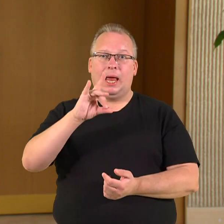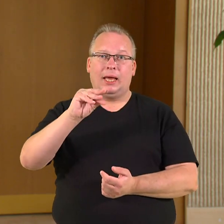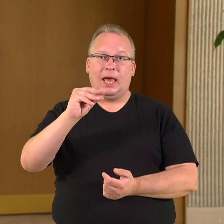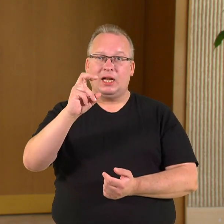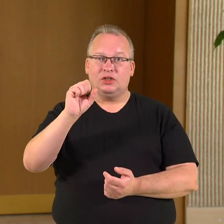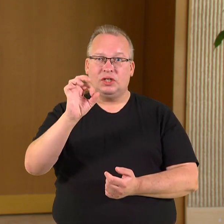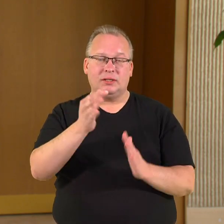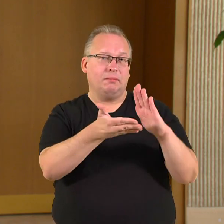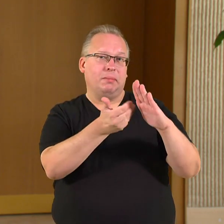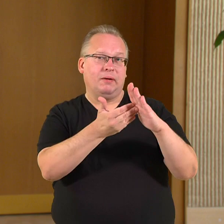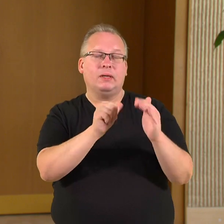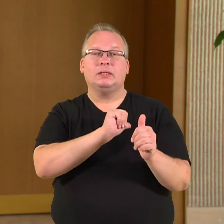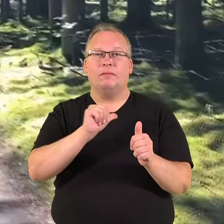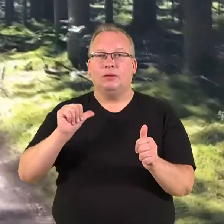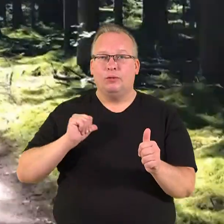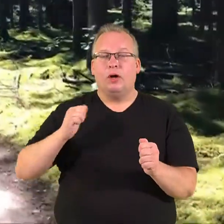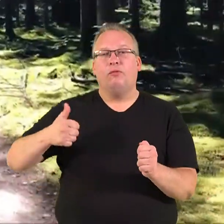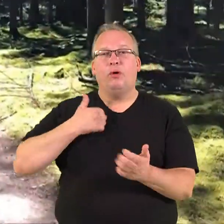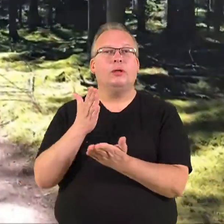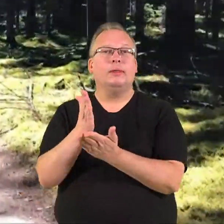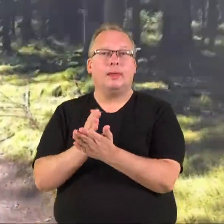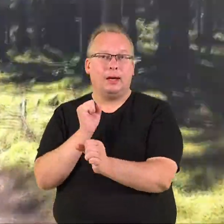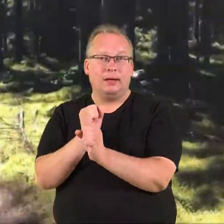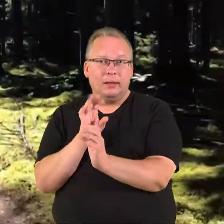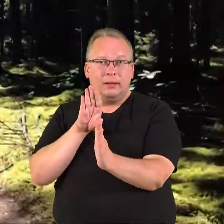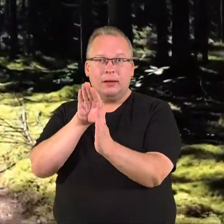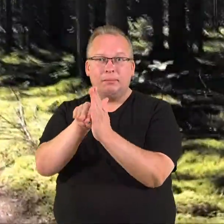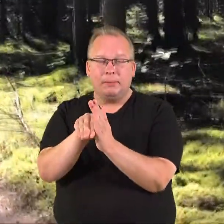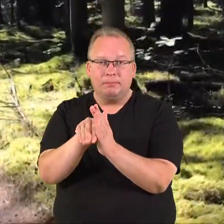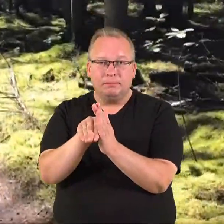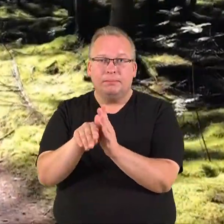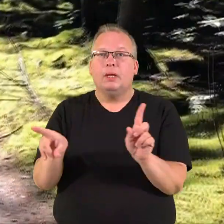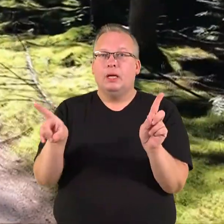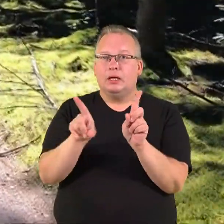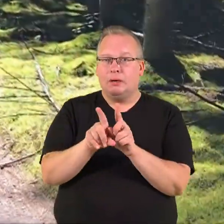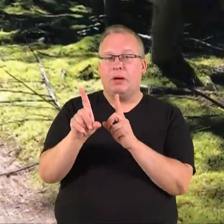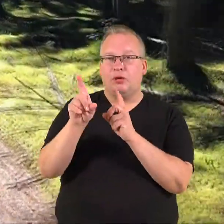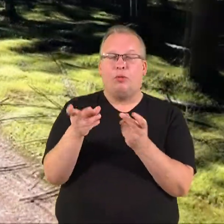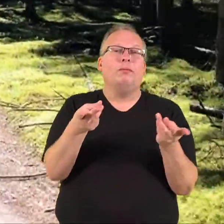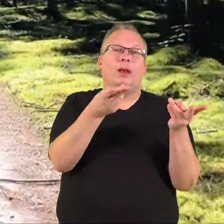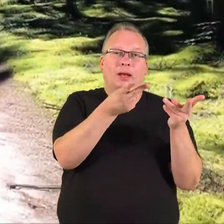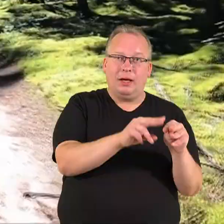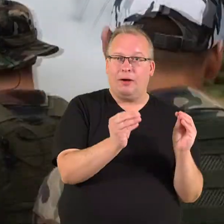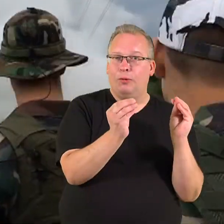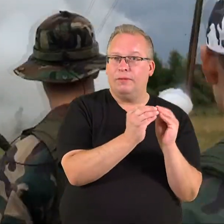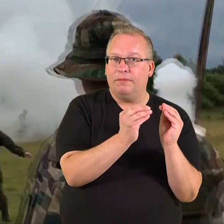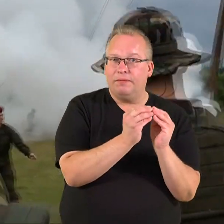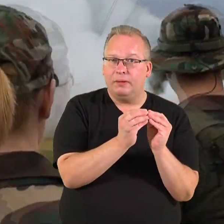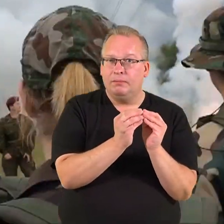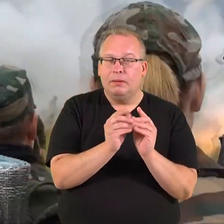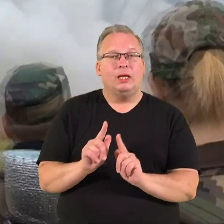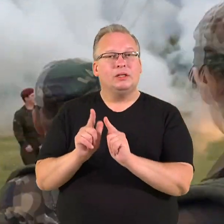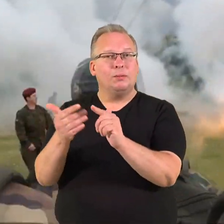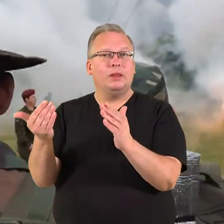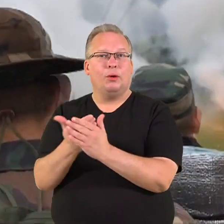pasikvietė į Savnoišką krašto apsaugos tarnybą. Tai dviejų keidžių, kažkaip tai kaip Šiauliais likau, bet į susikūrė